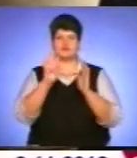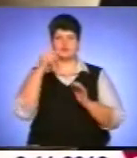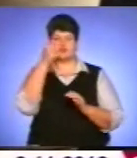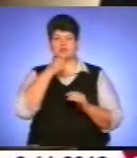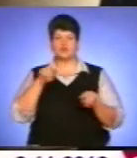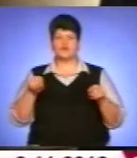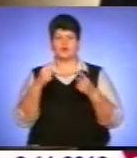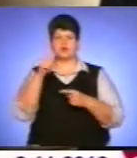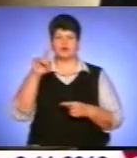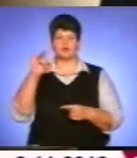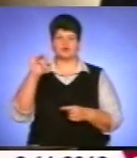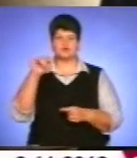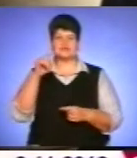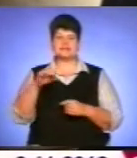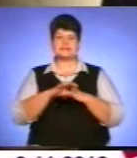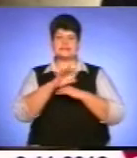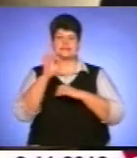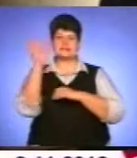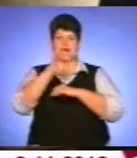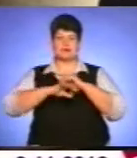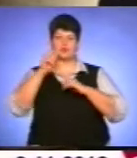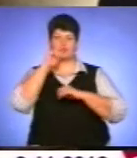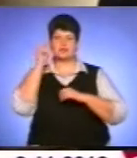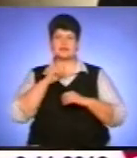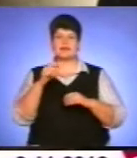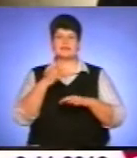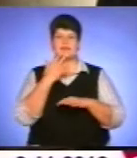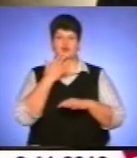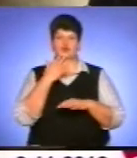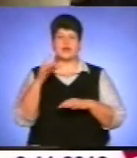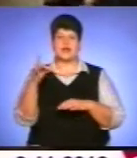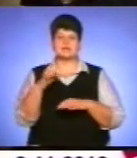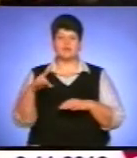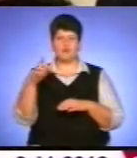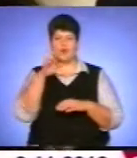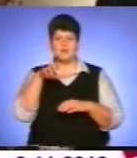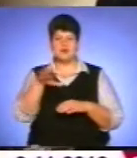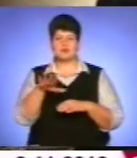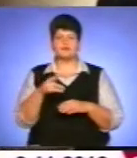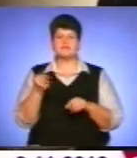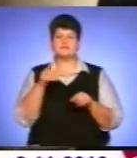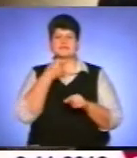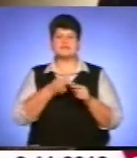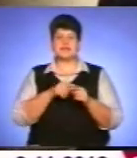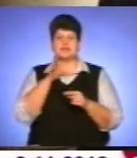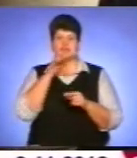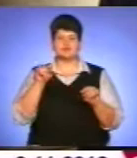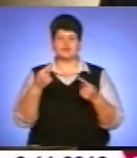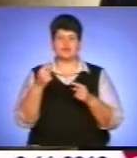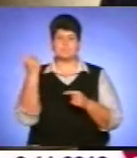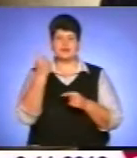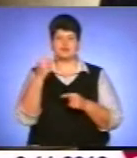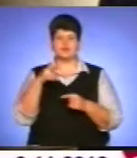Західноукраїнської народної республіки. Це час створення, особливо 1 листопада 1918